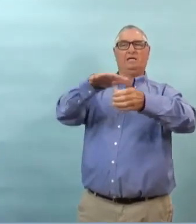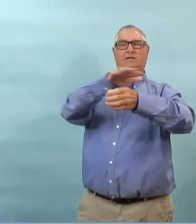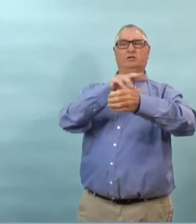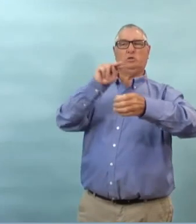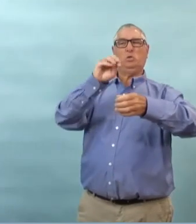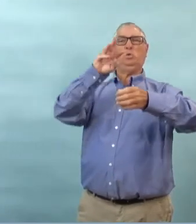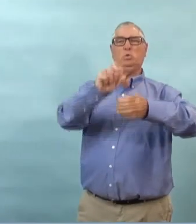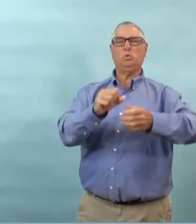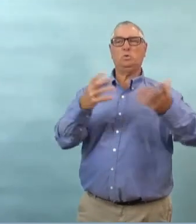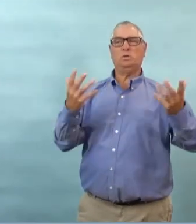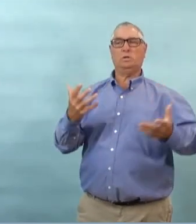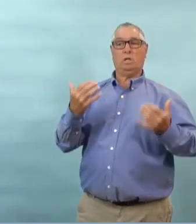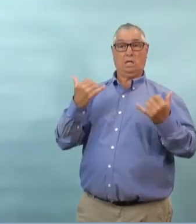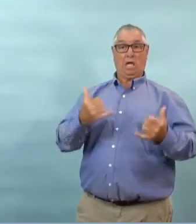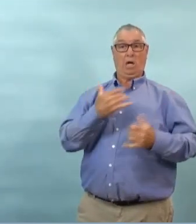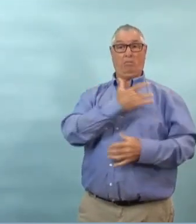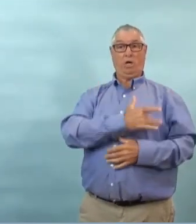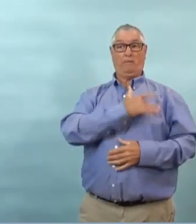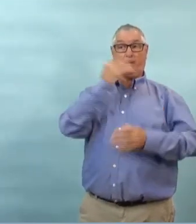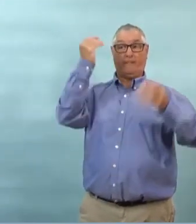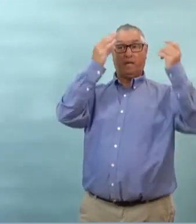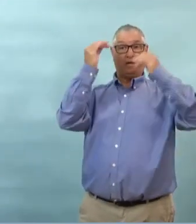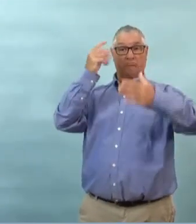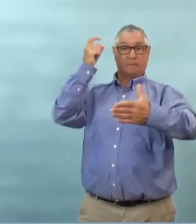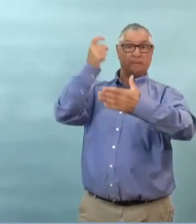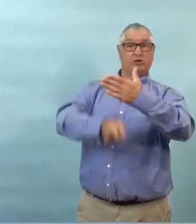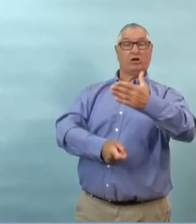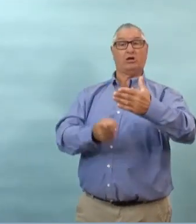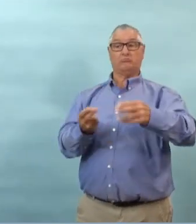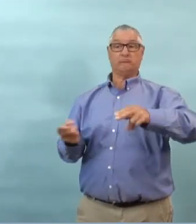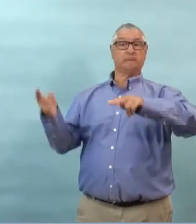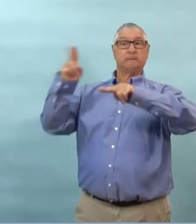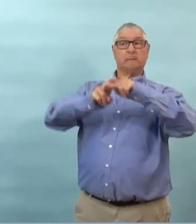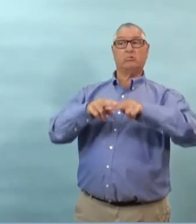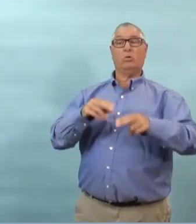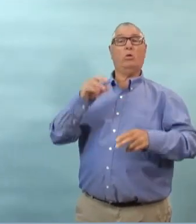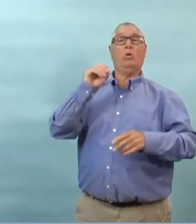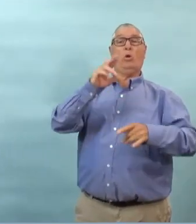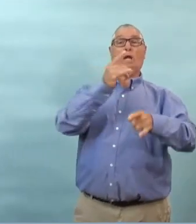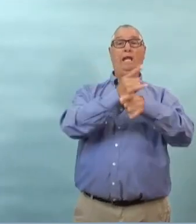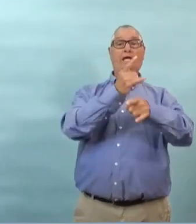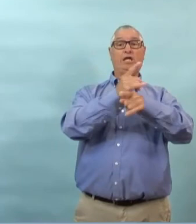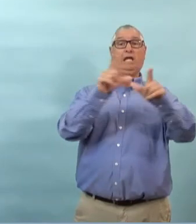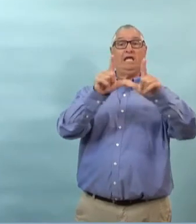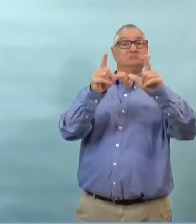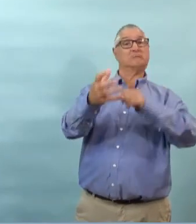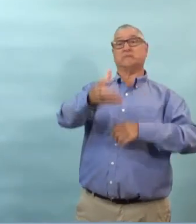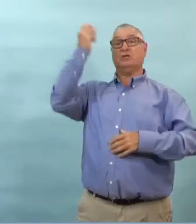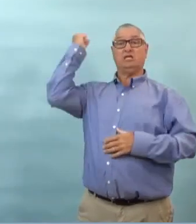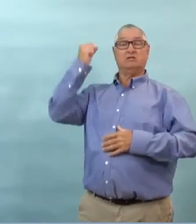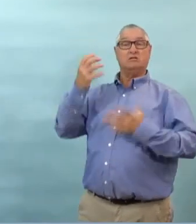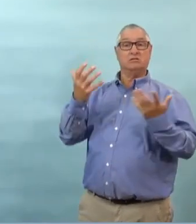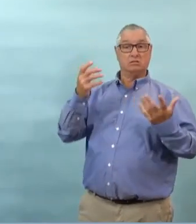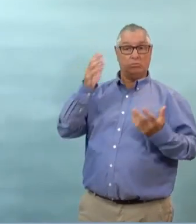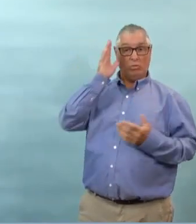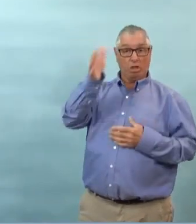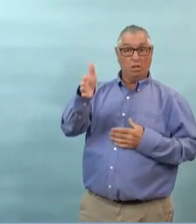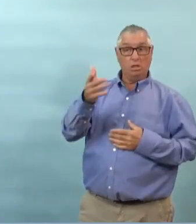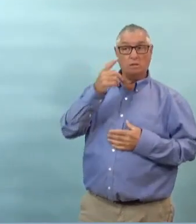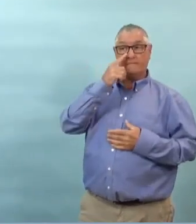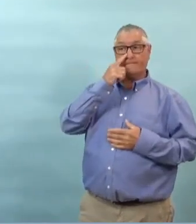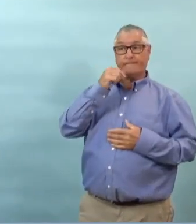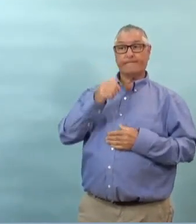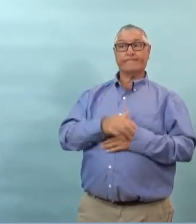cette fin de semaine alors à quel point on va commencer à donner des amendes à retirer les licences